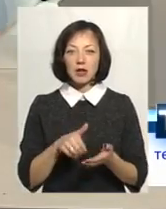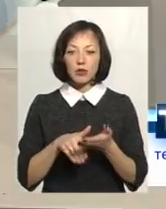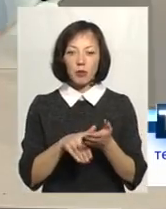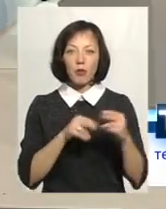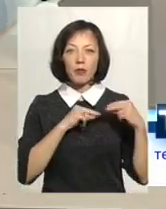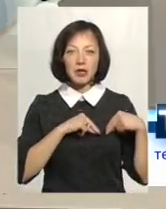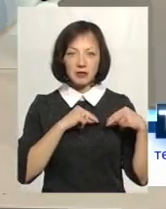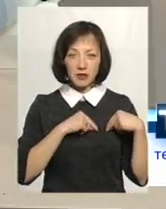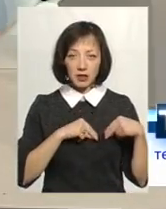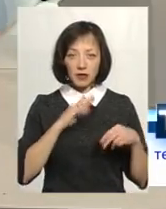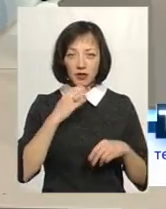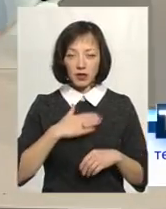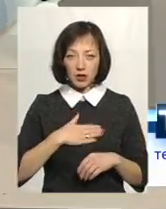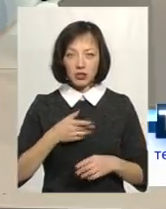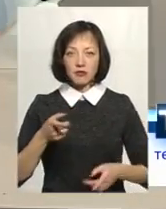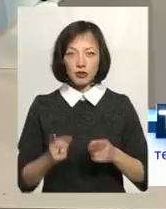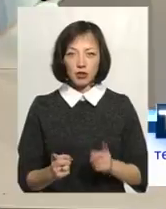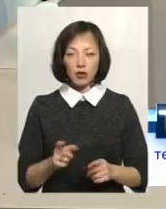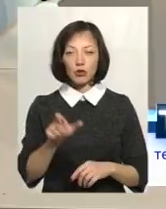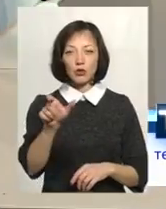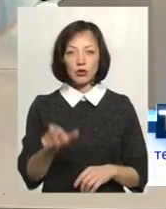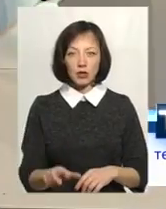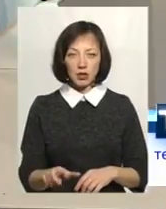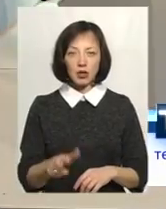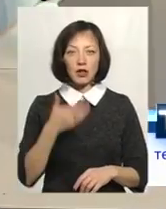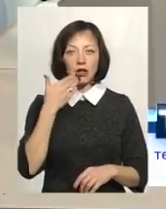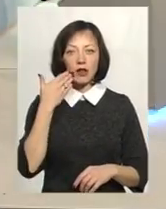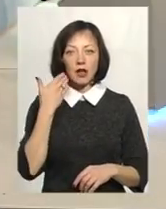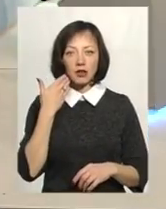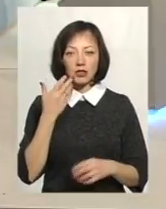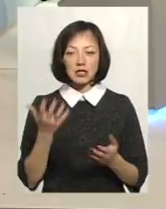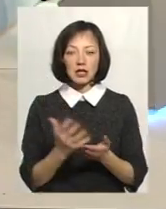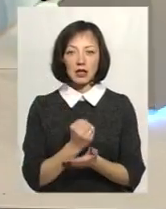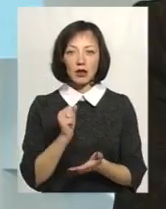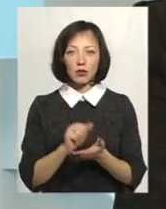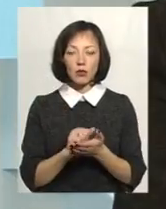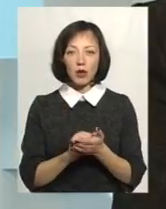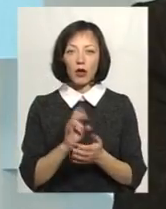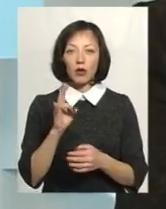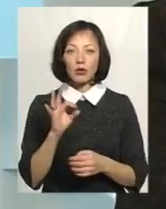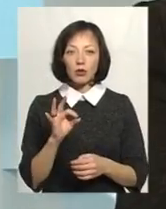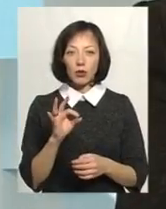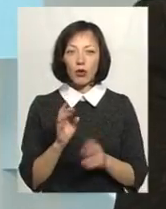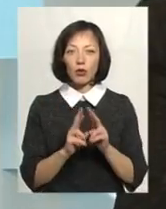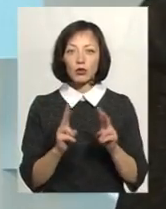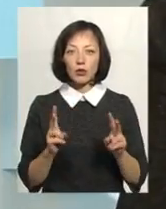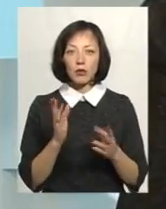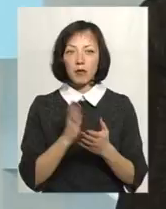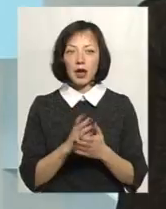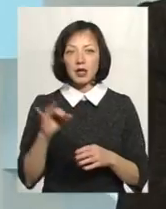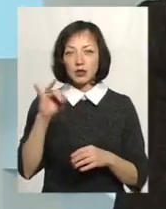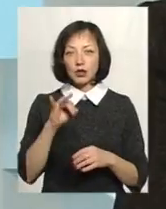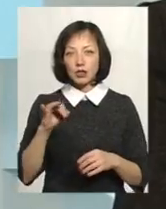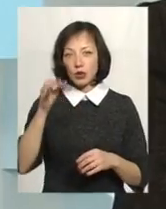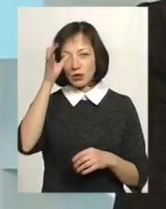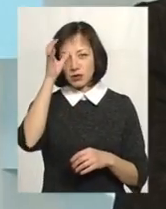працівників, звичайно, людина легше знайде. Але самому, це хто має історичну